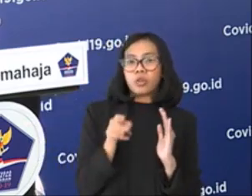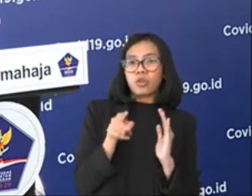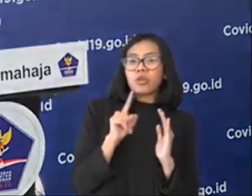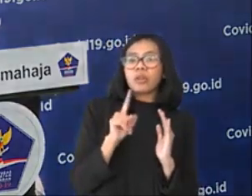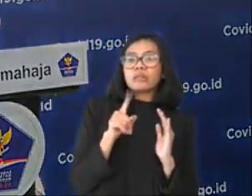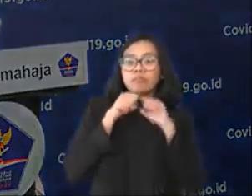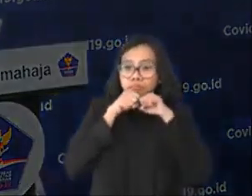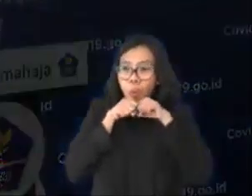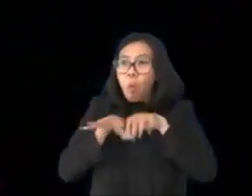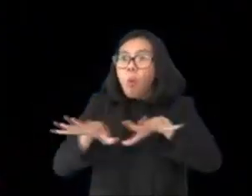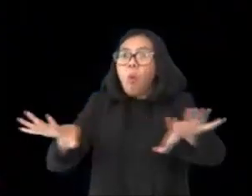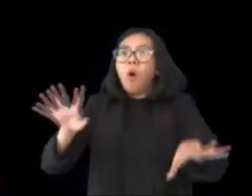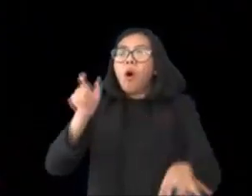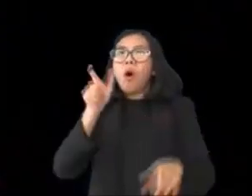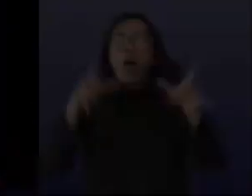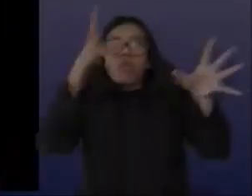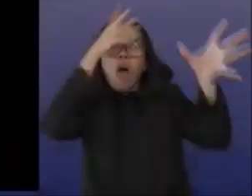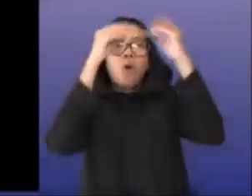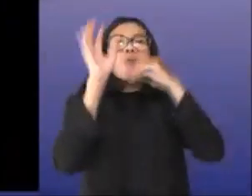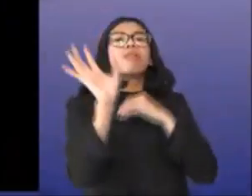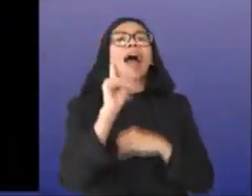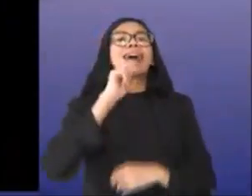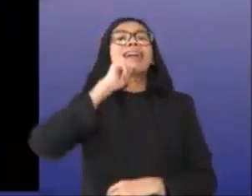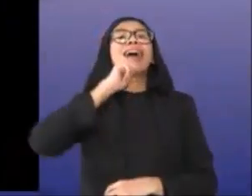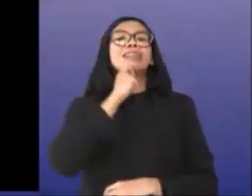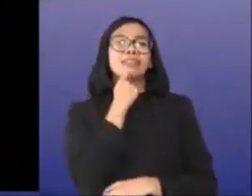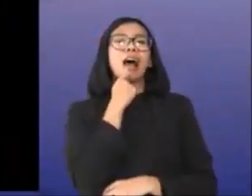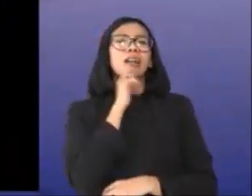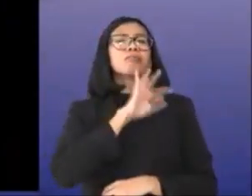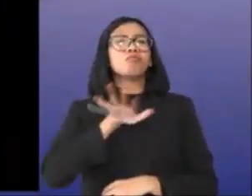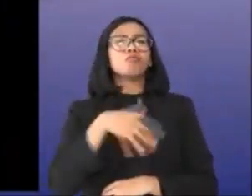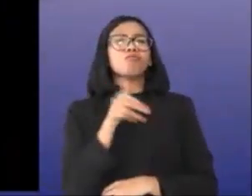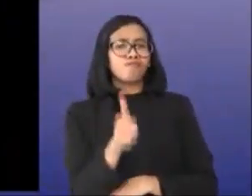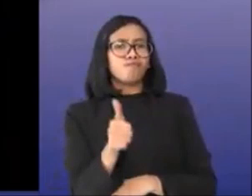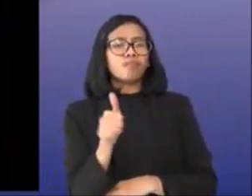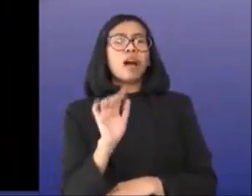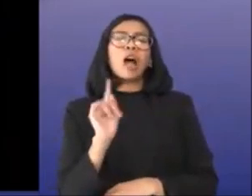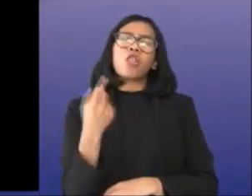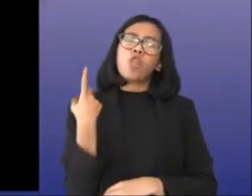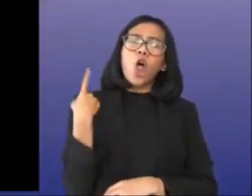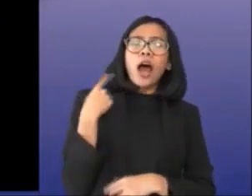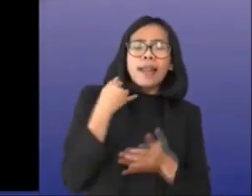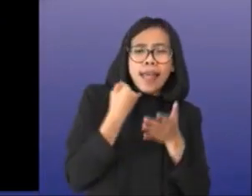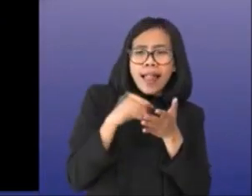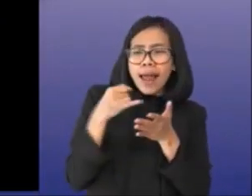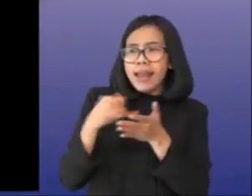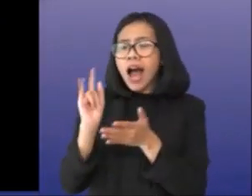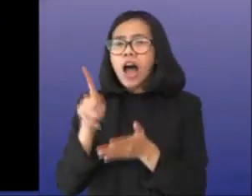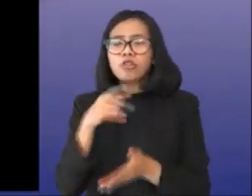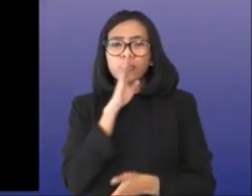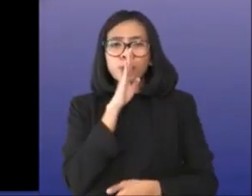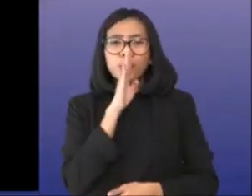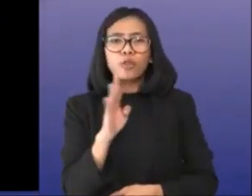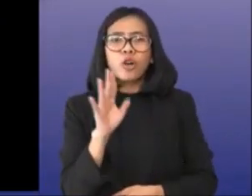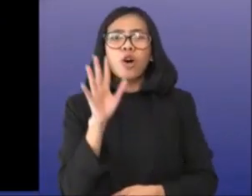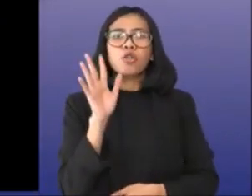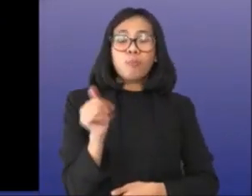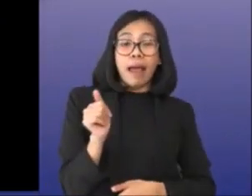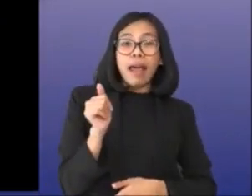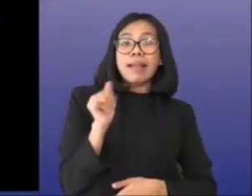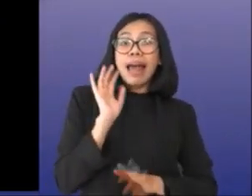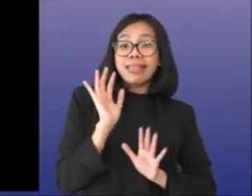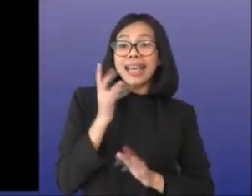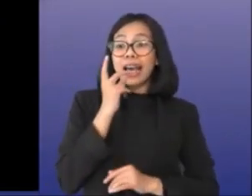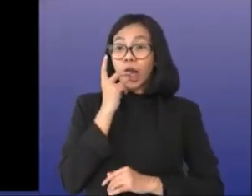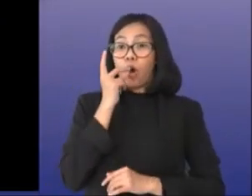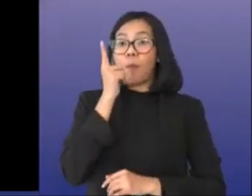kerahasiaan. Lakukan penilaian mandiri dengan jujur untuk mendapatkan rekomendasi